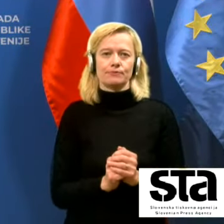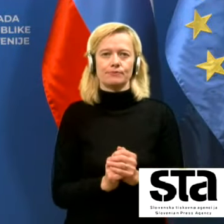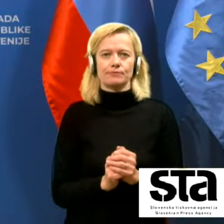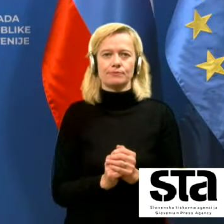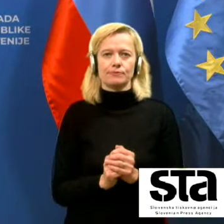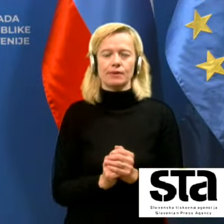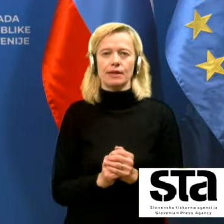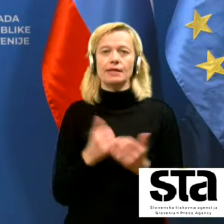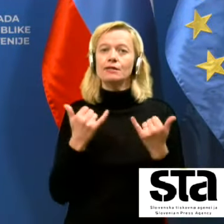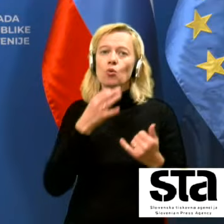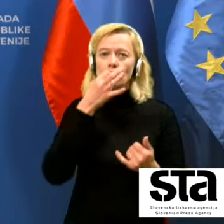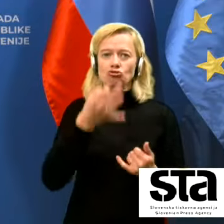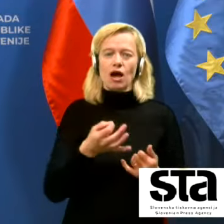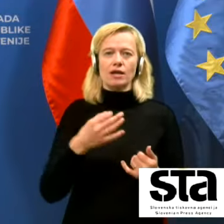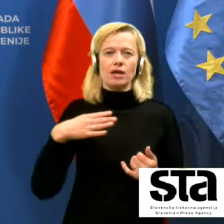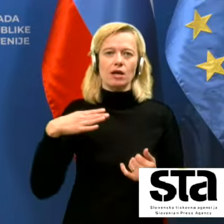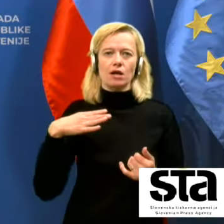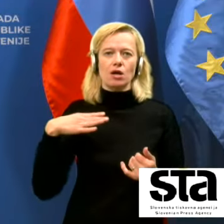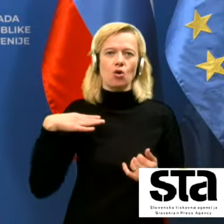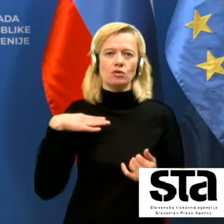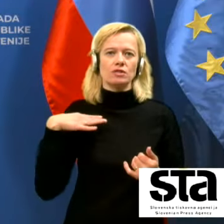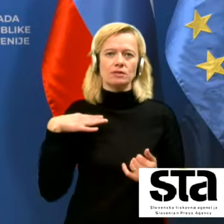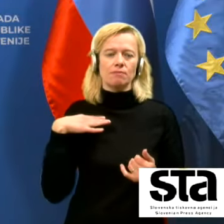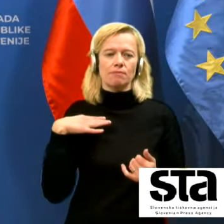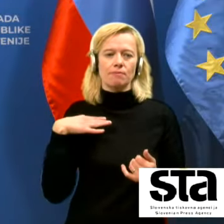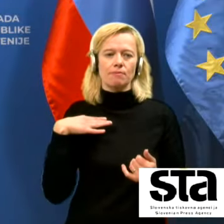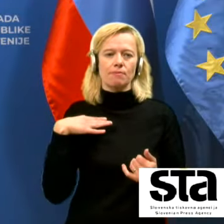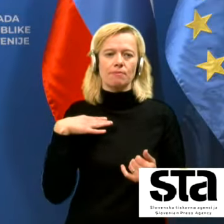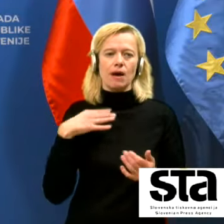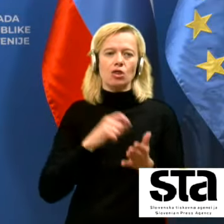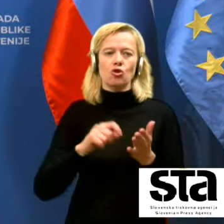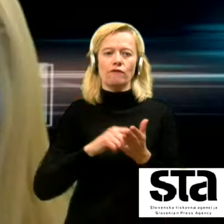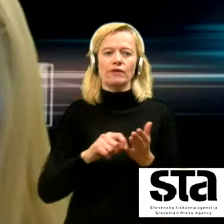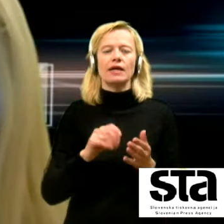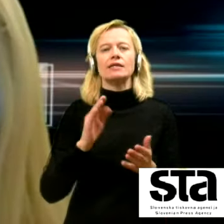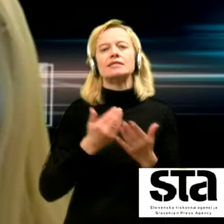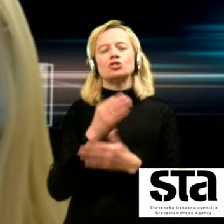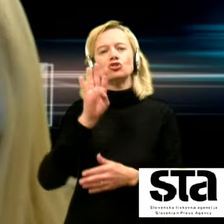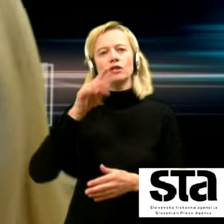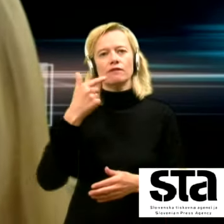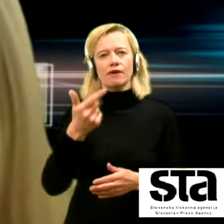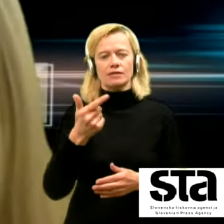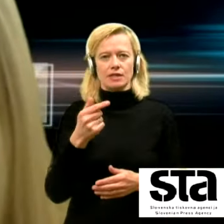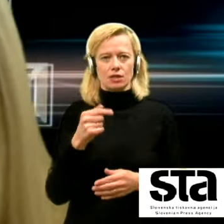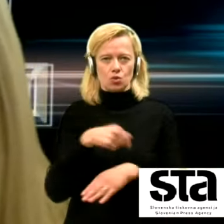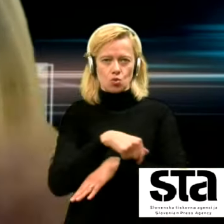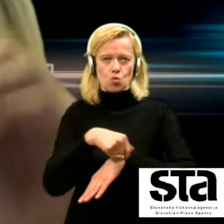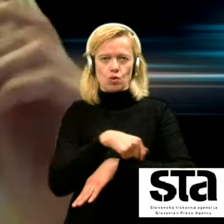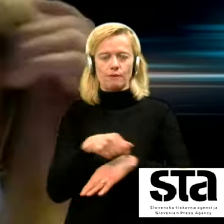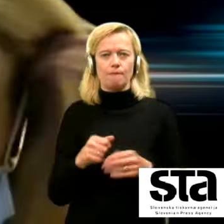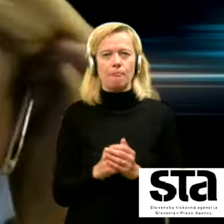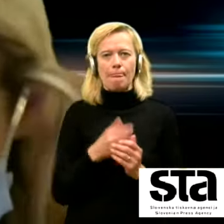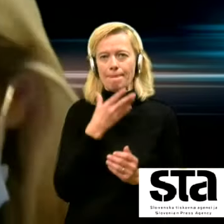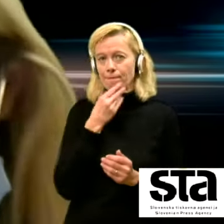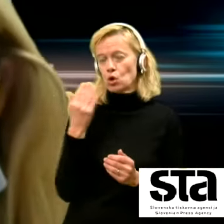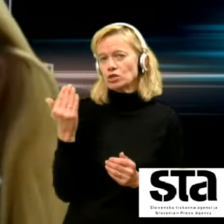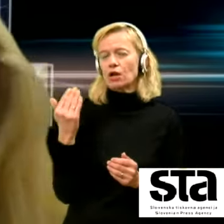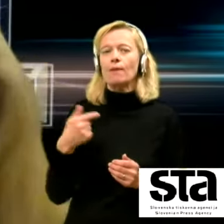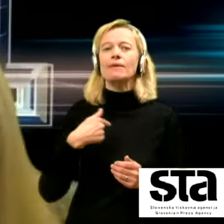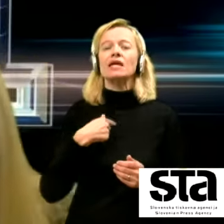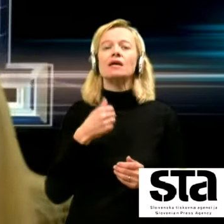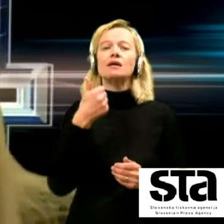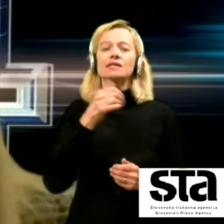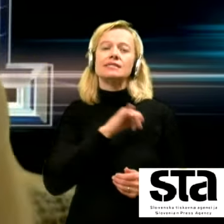Sledi vprašanje gospe Veronike Lavrenčič za 24 ur. Ja, pozdravljeni. Mene se najprej